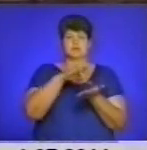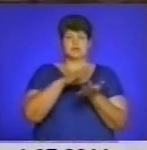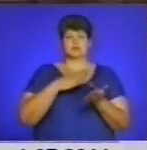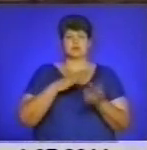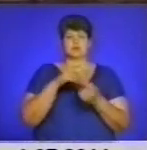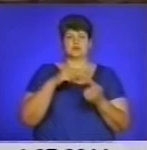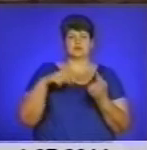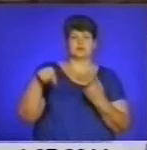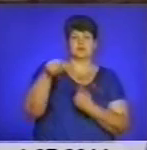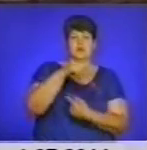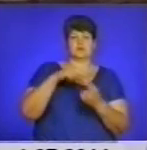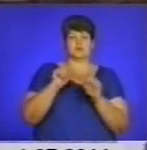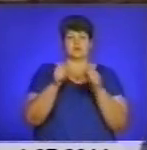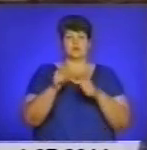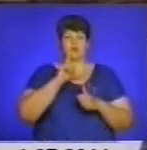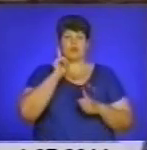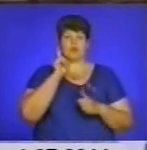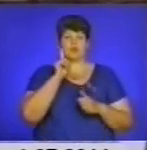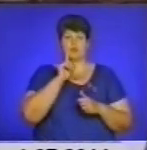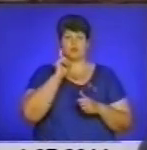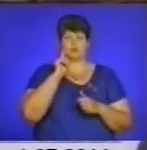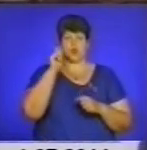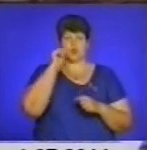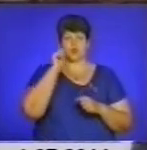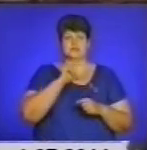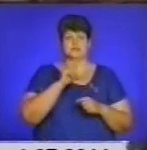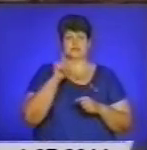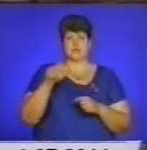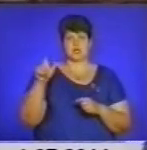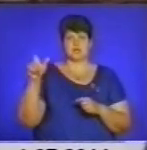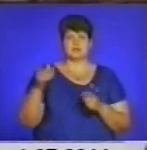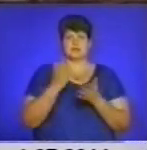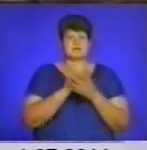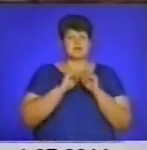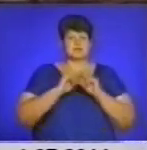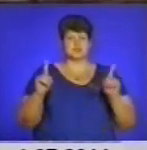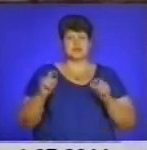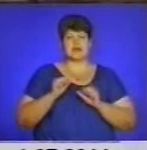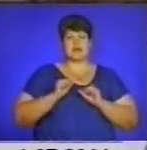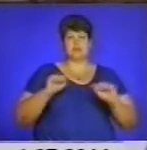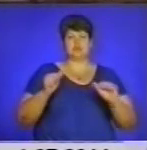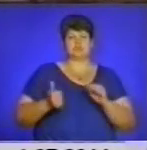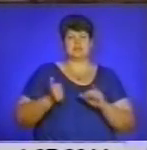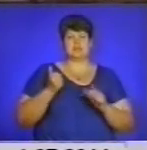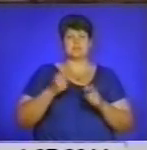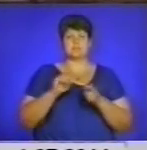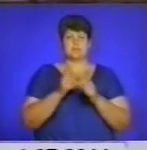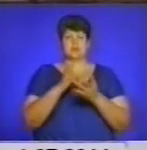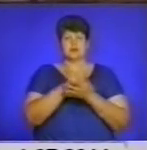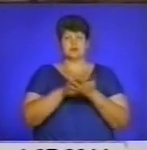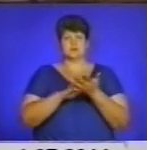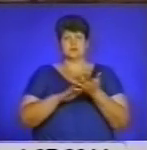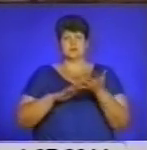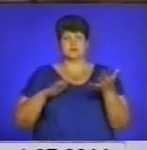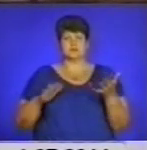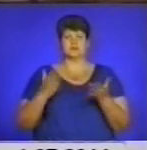формується молода українська нація, яка стала зовсім іншою. Революція гідності та боротьба, яка зараз продовжується, вона